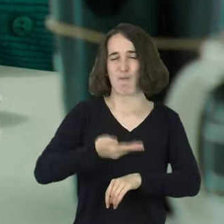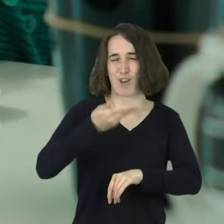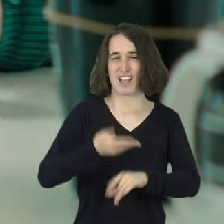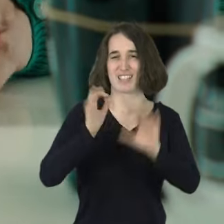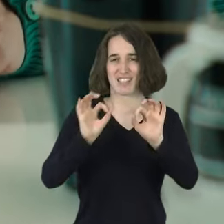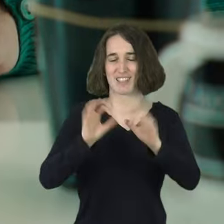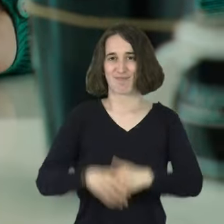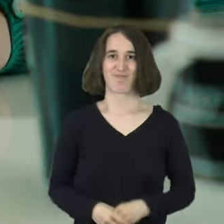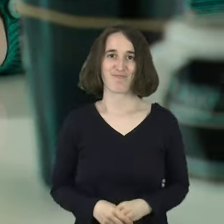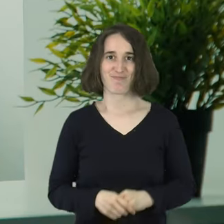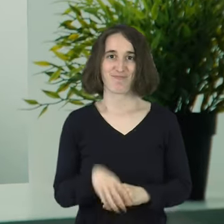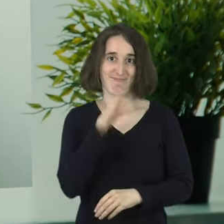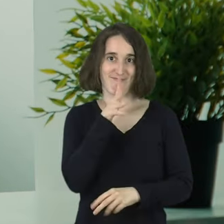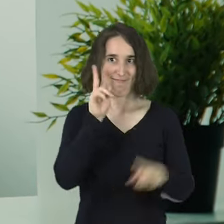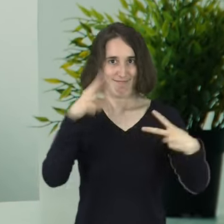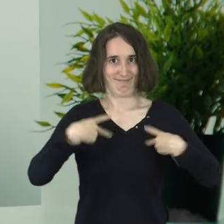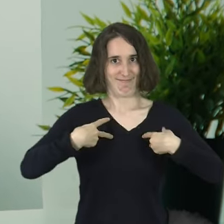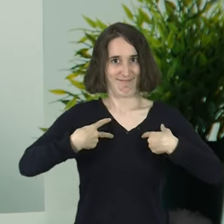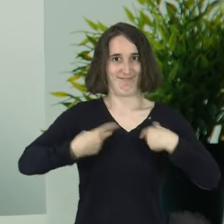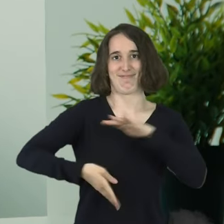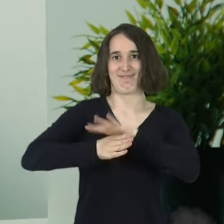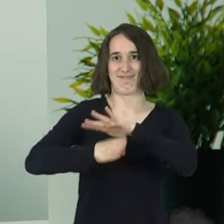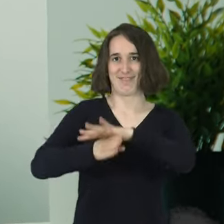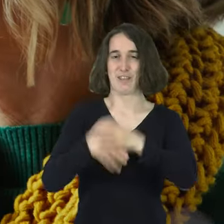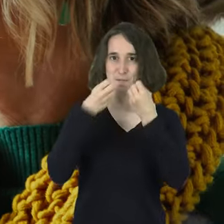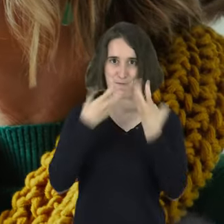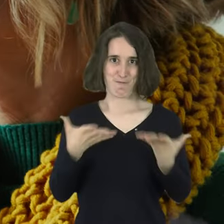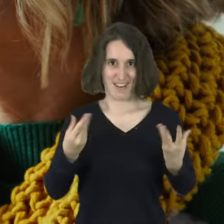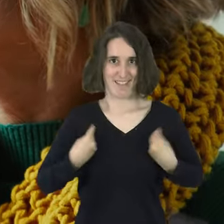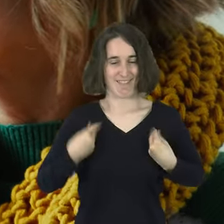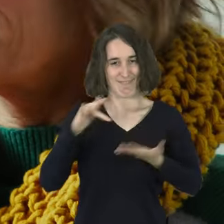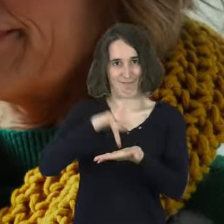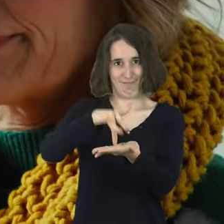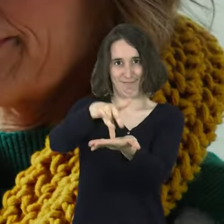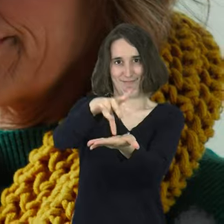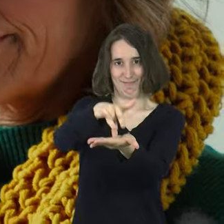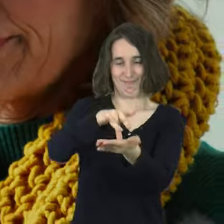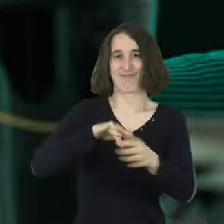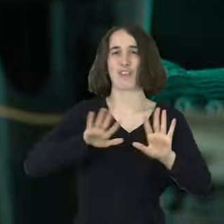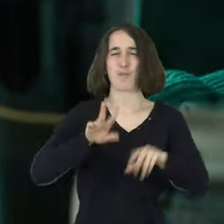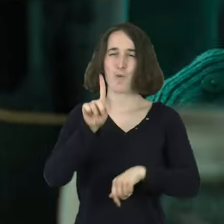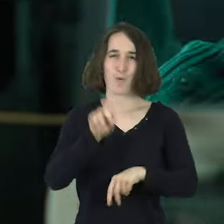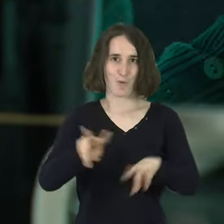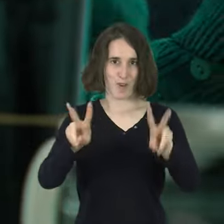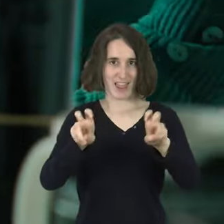eta orain dikongi nagoen, eta gauza asko bizit behar ditudan, bada horain erabakin naiko nukeen zerbait.